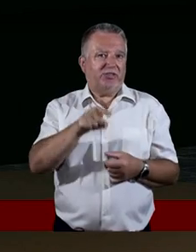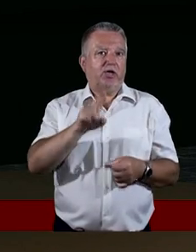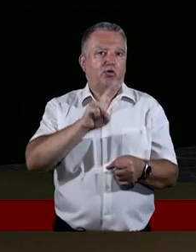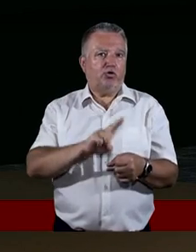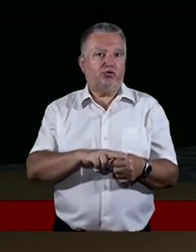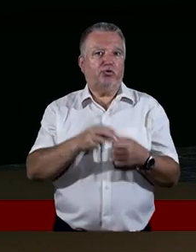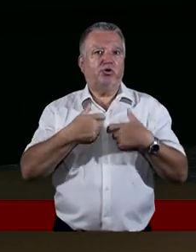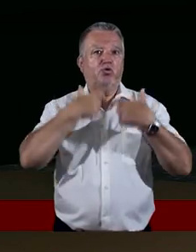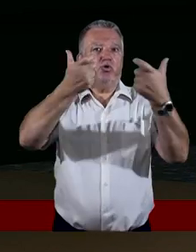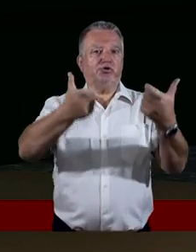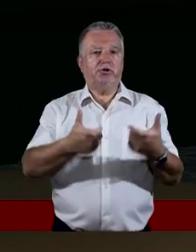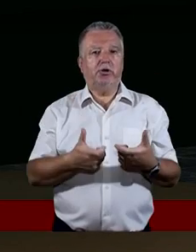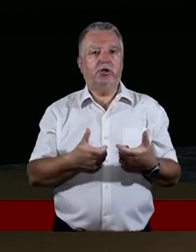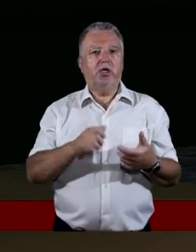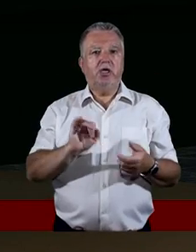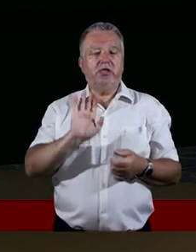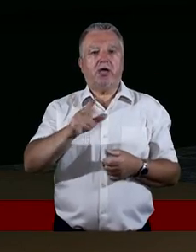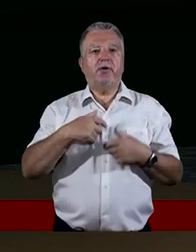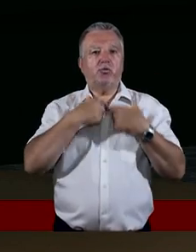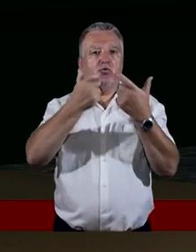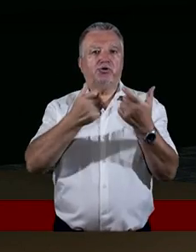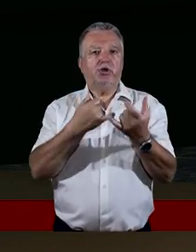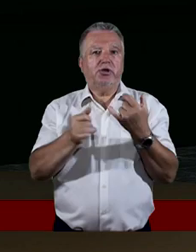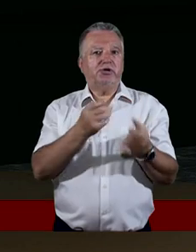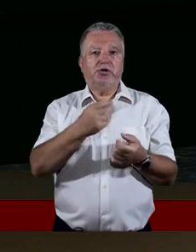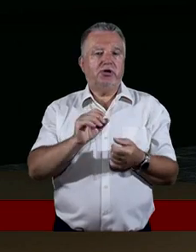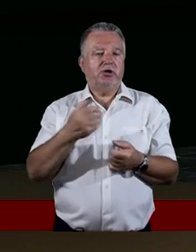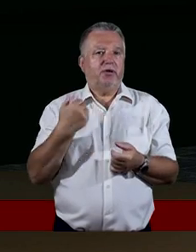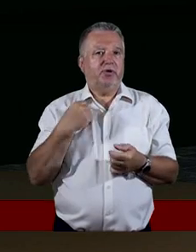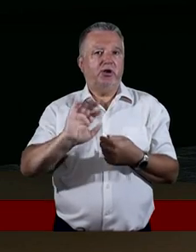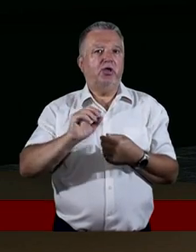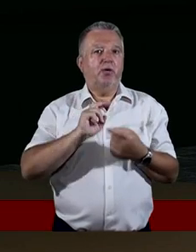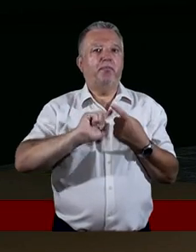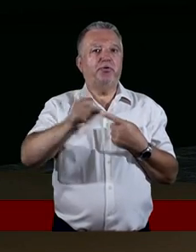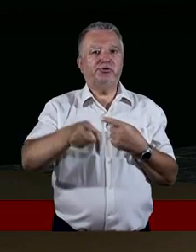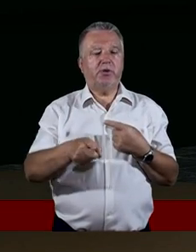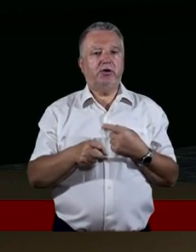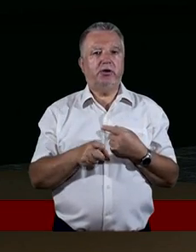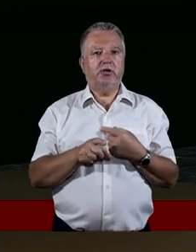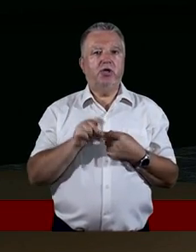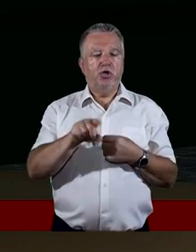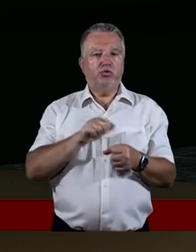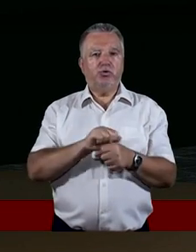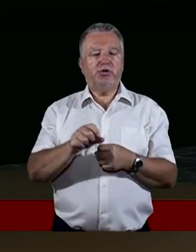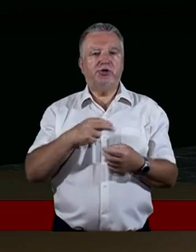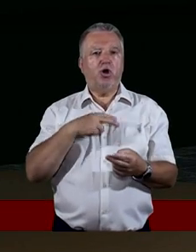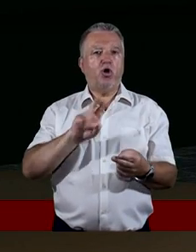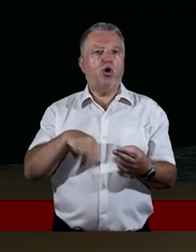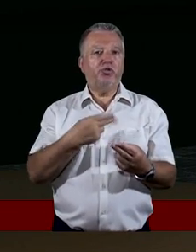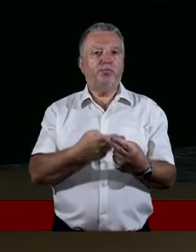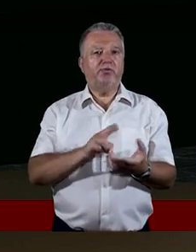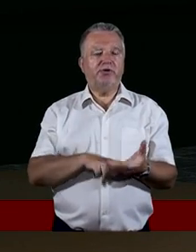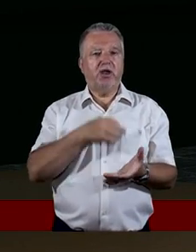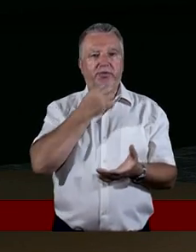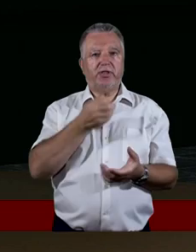ma tego, który zwiastuje? A jak mają zwiastować, jeżeli nie zostali posłani? I to jest poniekąd odpowiedź na to,